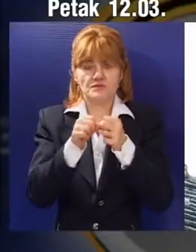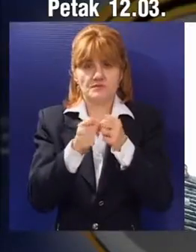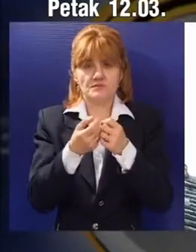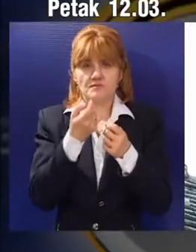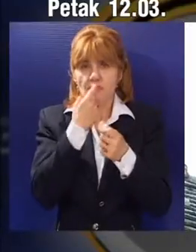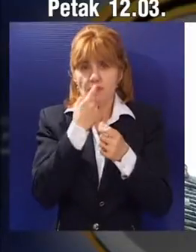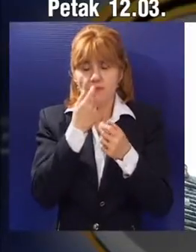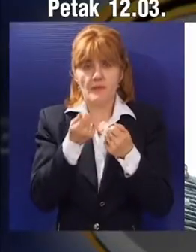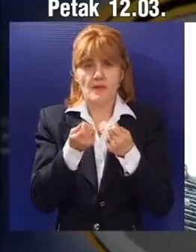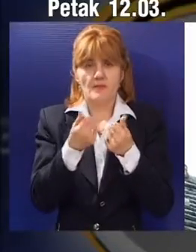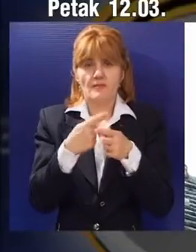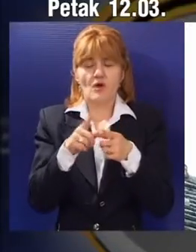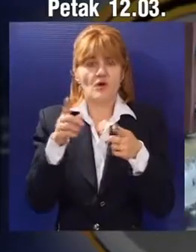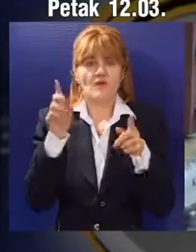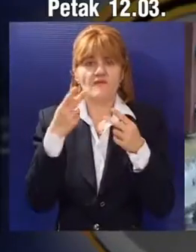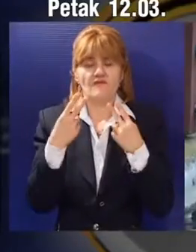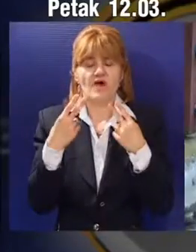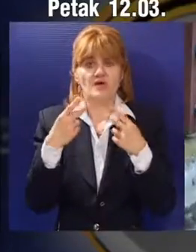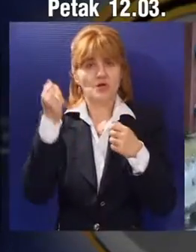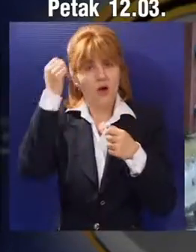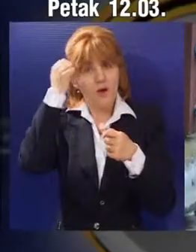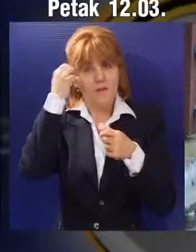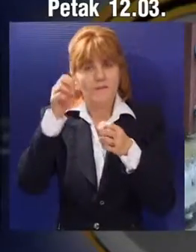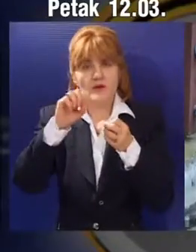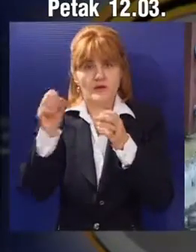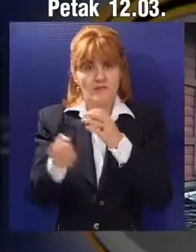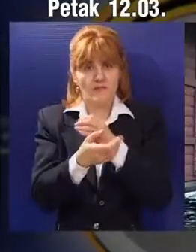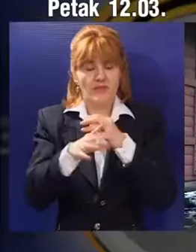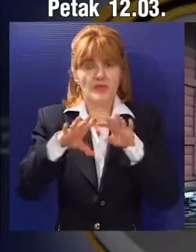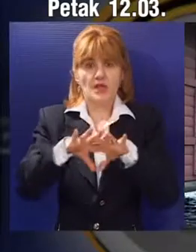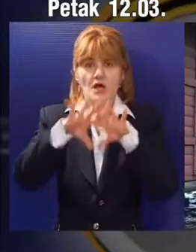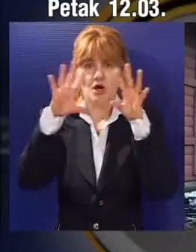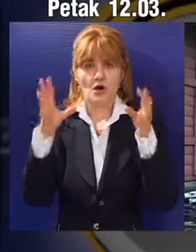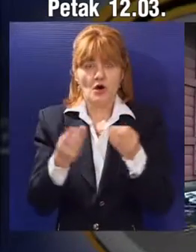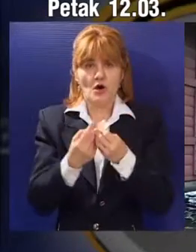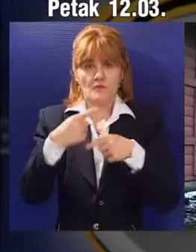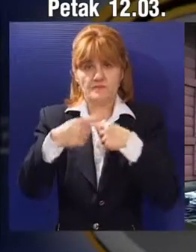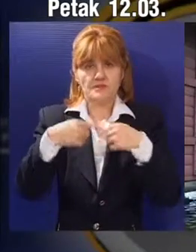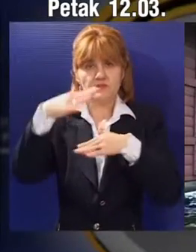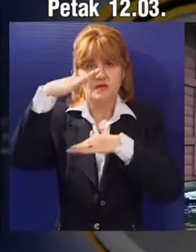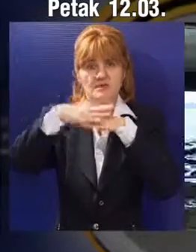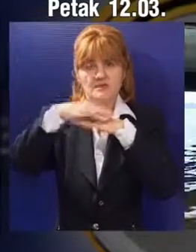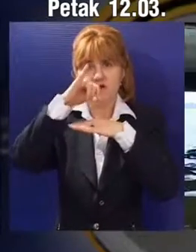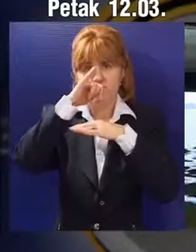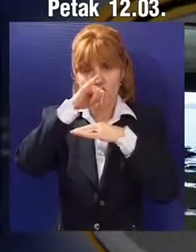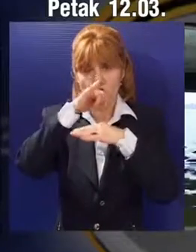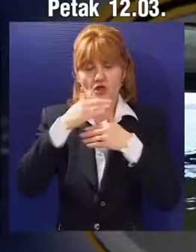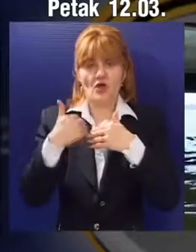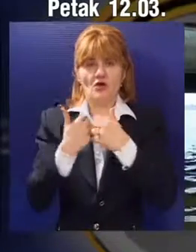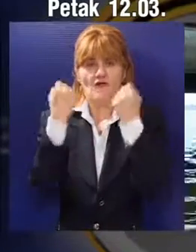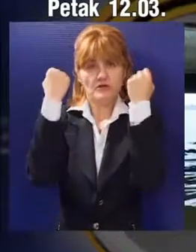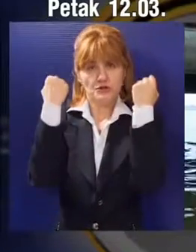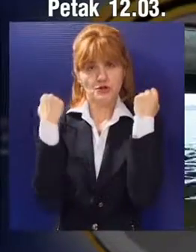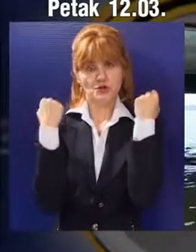70%. Zbog toga je neophodno da se betonska ploča ukloni, kao i celokumna konstrukcija iznad vode. I onda na novo